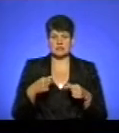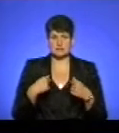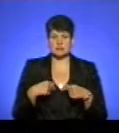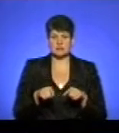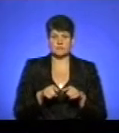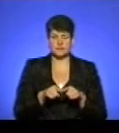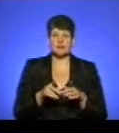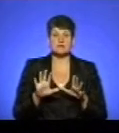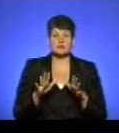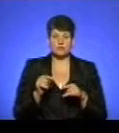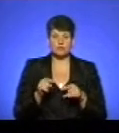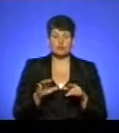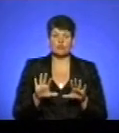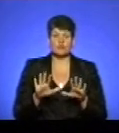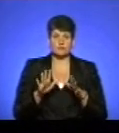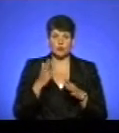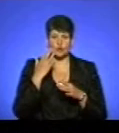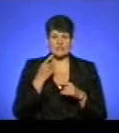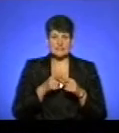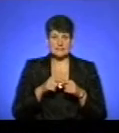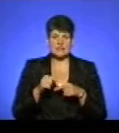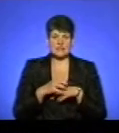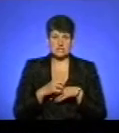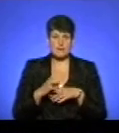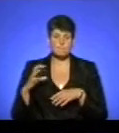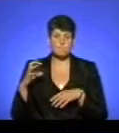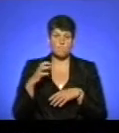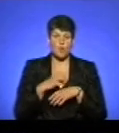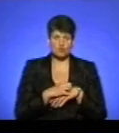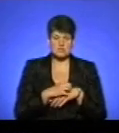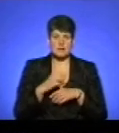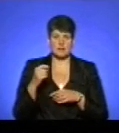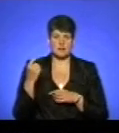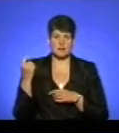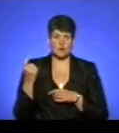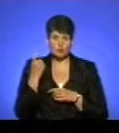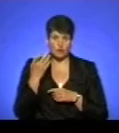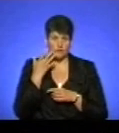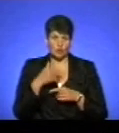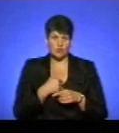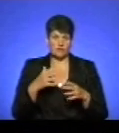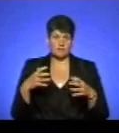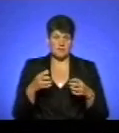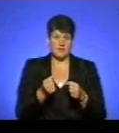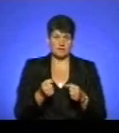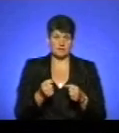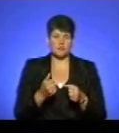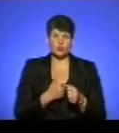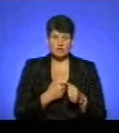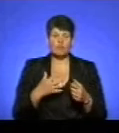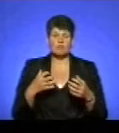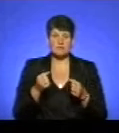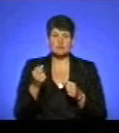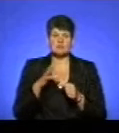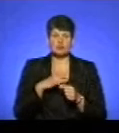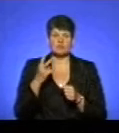сталося якраз в цьому випадку, коли ця кішка хвора покусала господаря, коли він хотів її спіймати. Так, коли він хотів її спіймати, це було